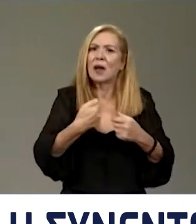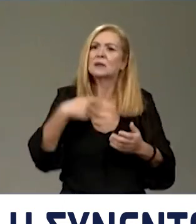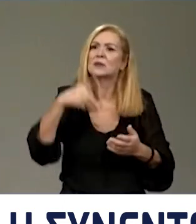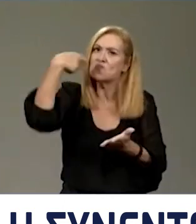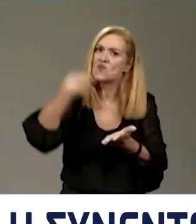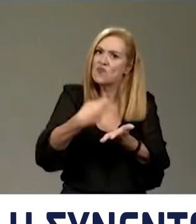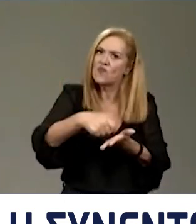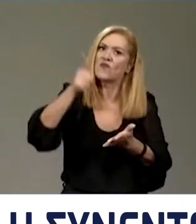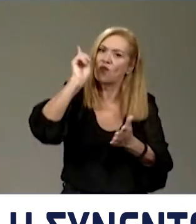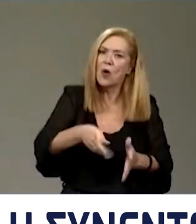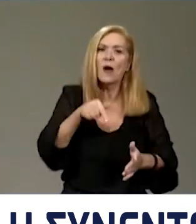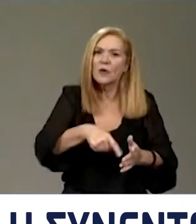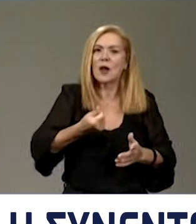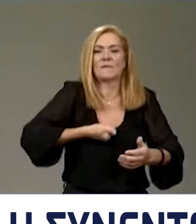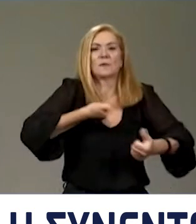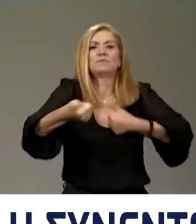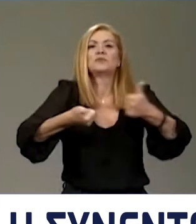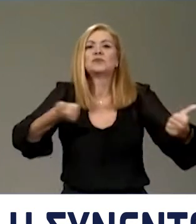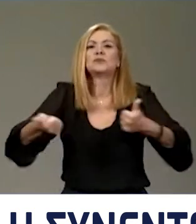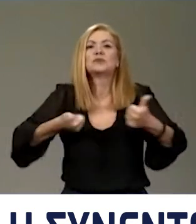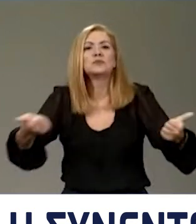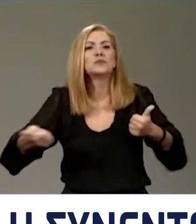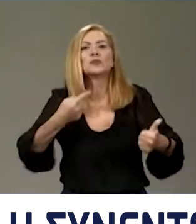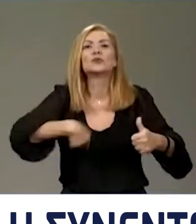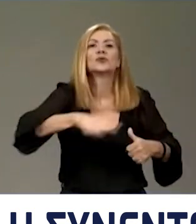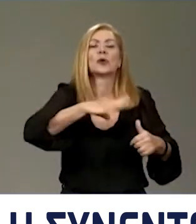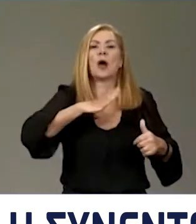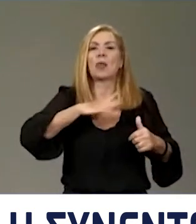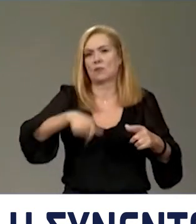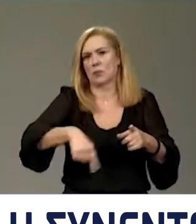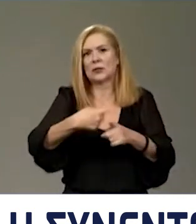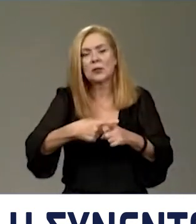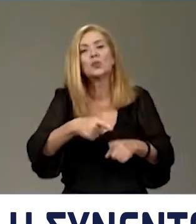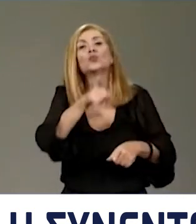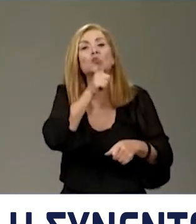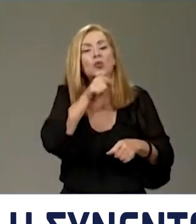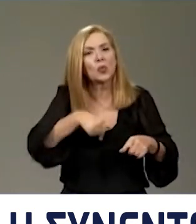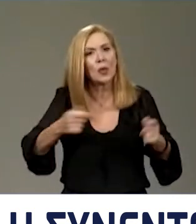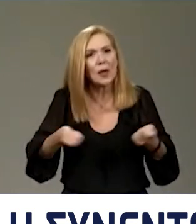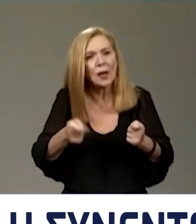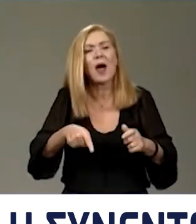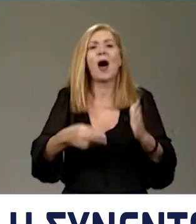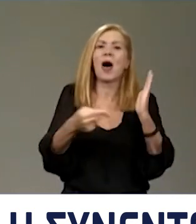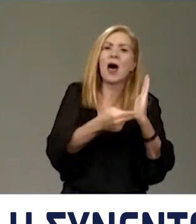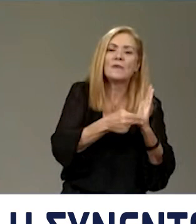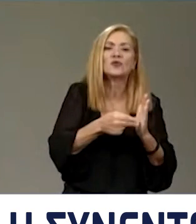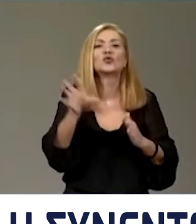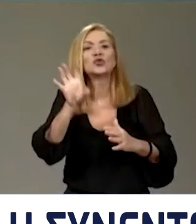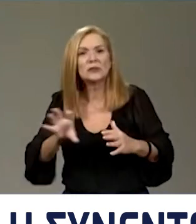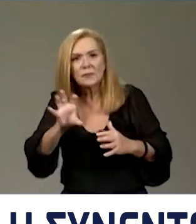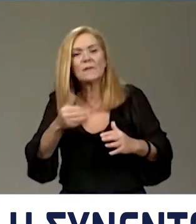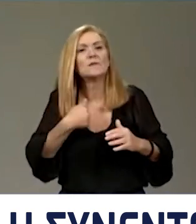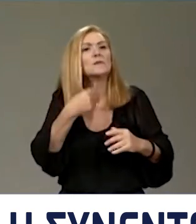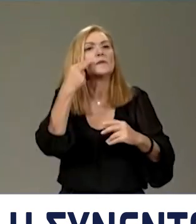και να τα επιστρέψουμε αυτά μέσω επιδοτήσεων στα ελληνικά νοικοκυρία. Το ίδιο κάνουμε και τώρα για τους μήνες του Αυγούστου και του Σεπτεμβρίου όπου πάλι